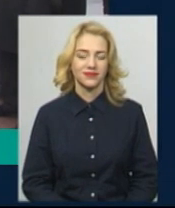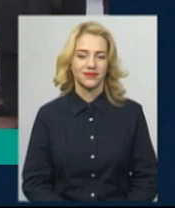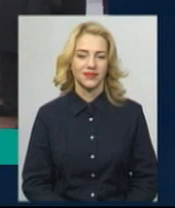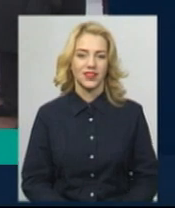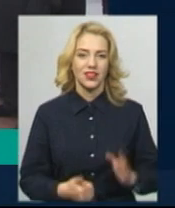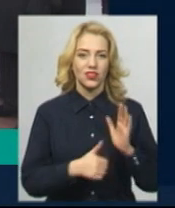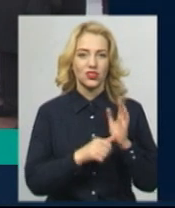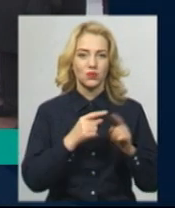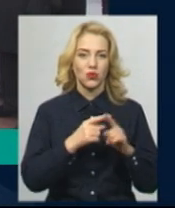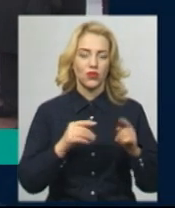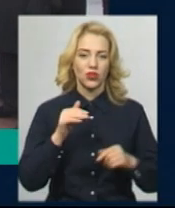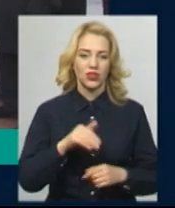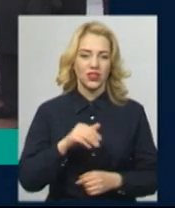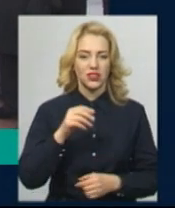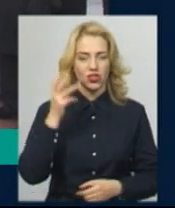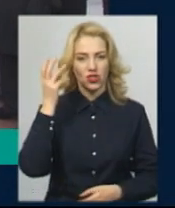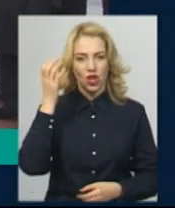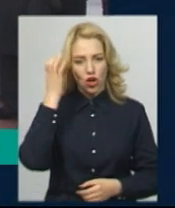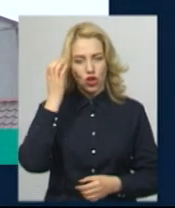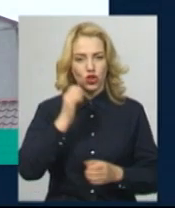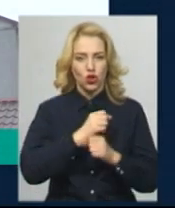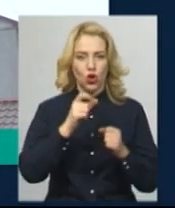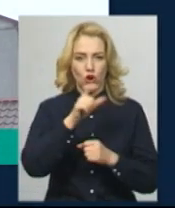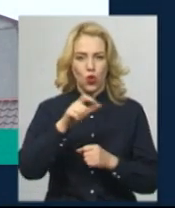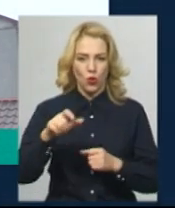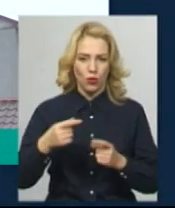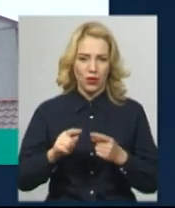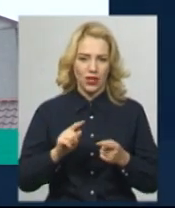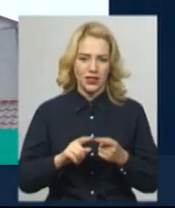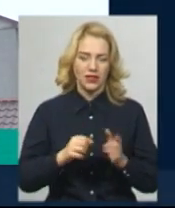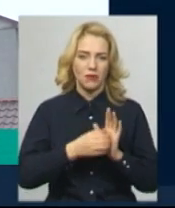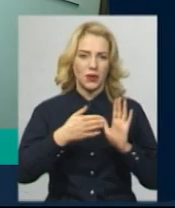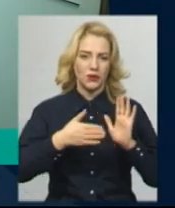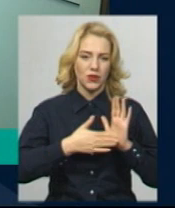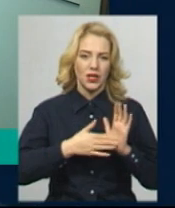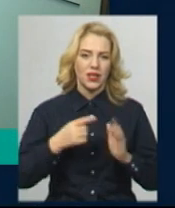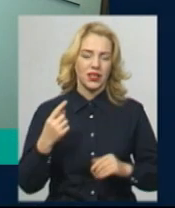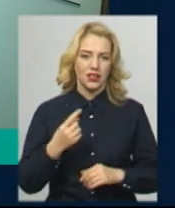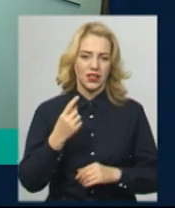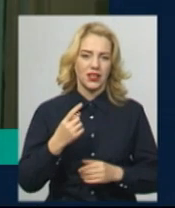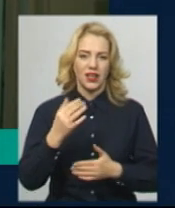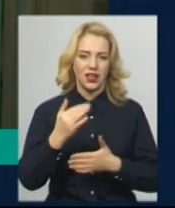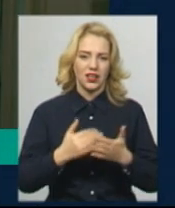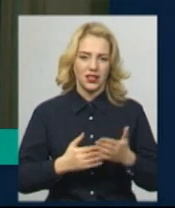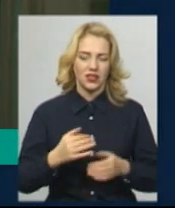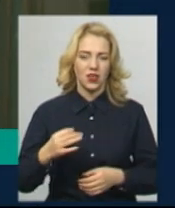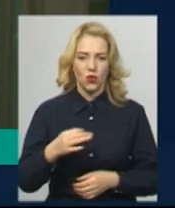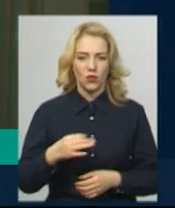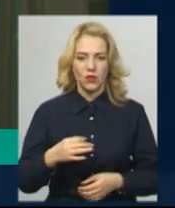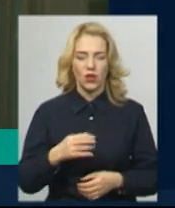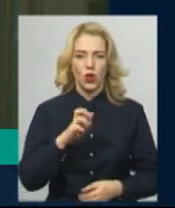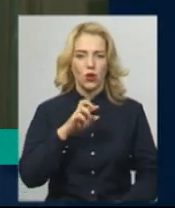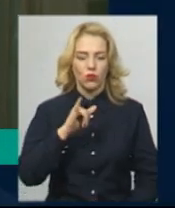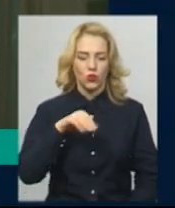6,5 тисяч чорнобильців перебуває в єдиному державному реєстрі Хмельницької області. Двоє хворих на ботулізм зараз